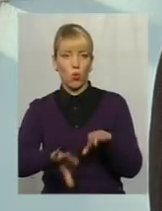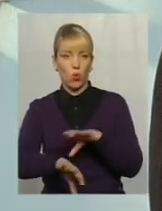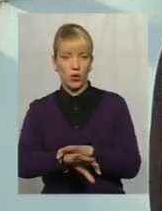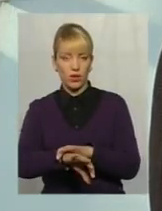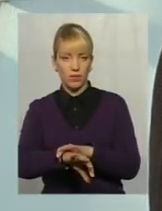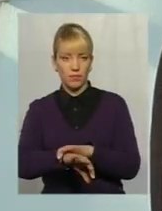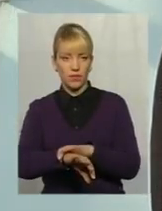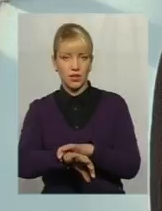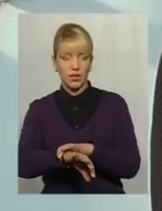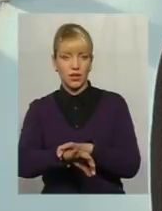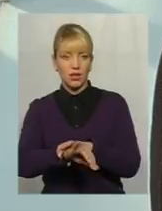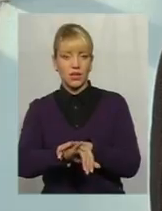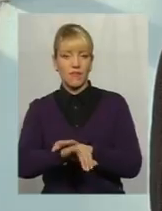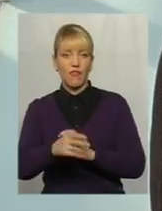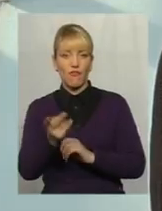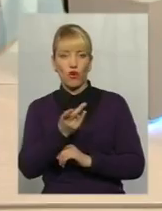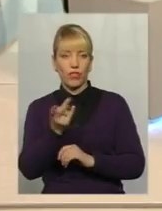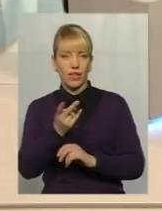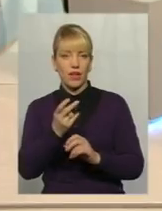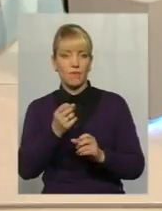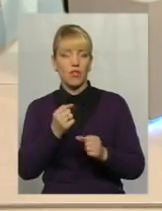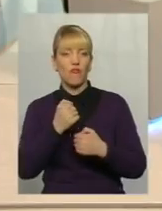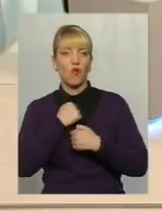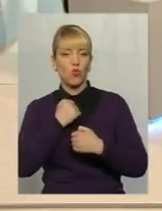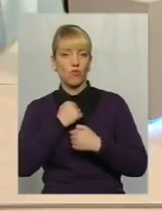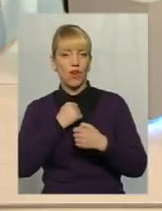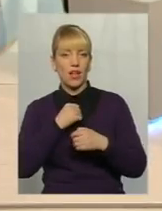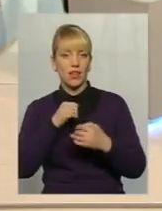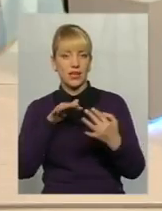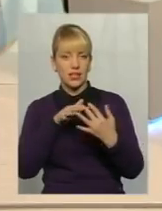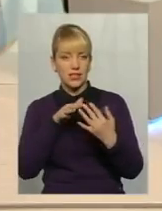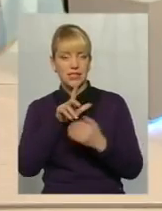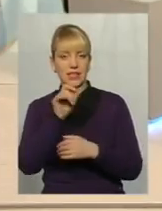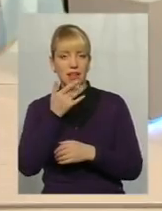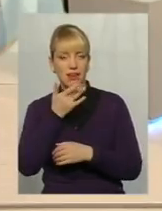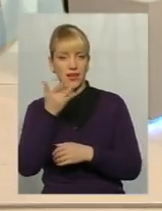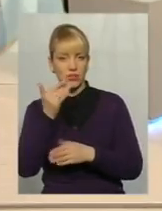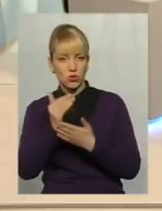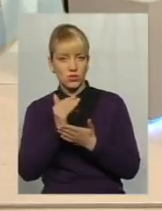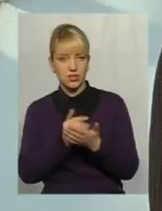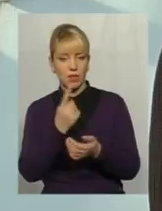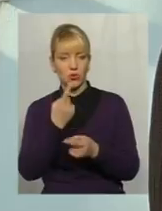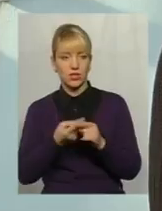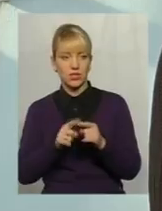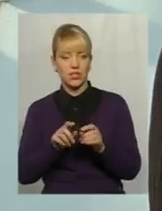І вони воювали за радянську систему. І один із них віддав життя.